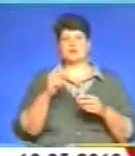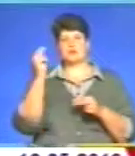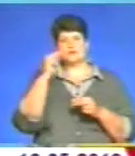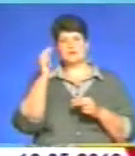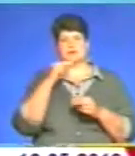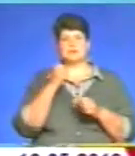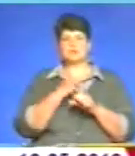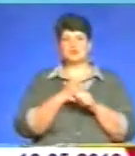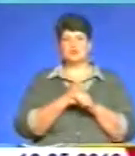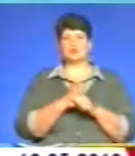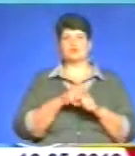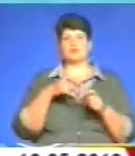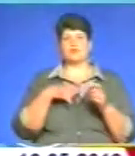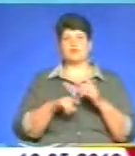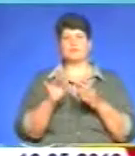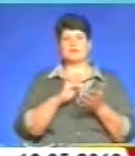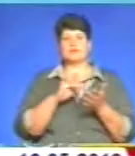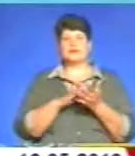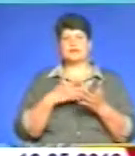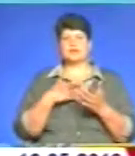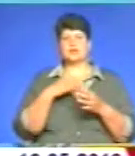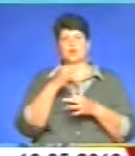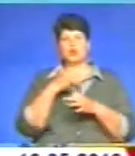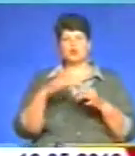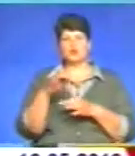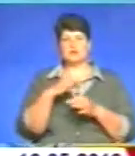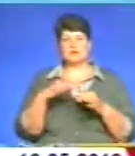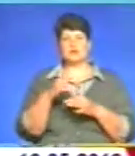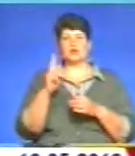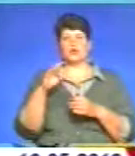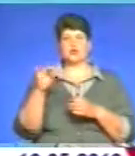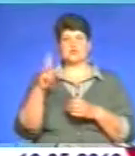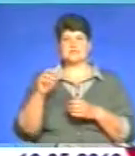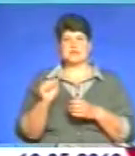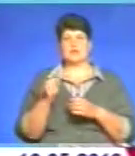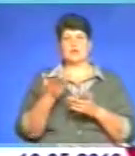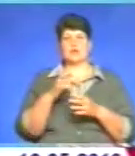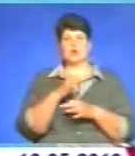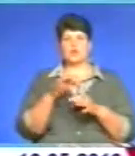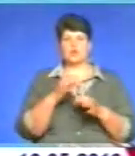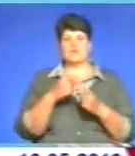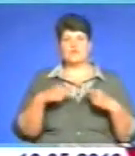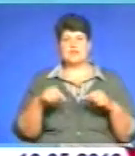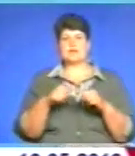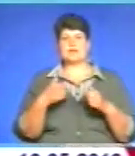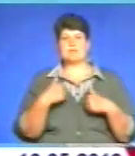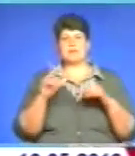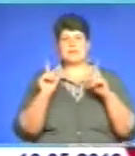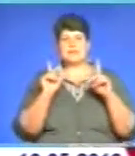перинатальних центрах. Нас – консультантів, завідувачів кафедр і доцентів, які консультують відділення. І ми їздимо